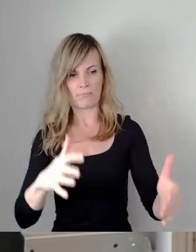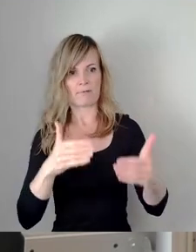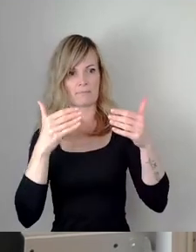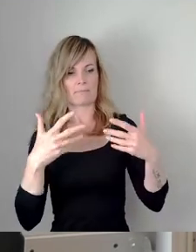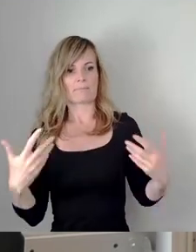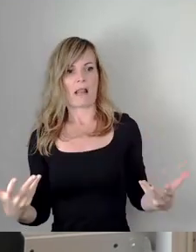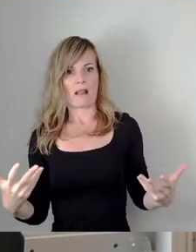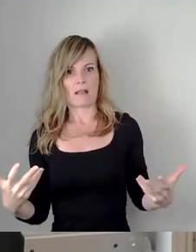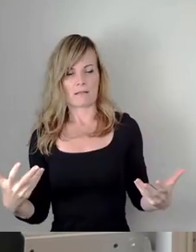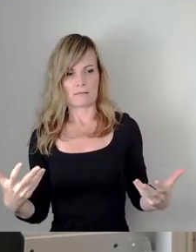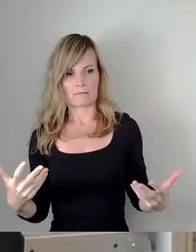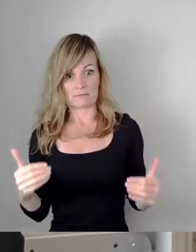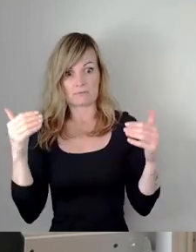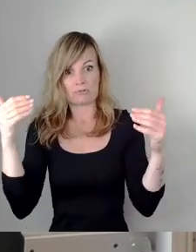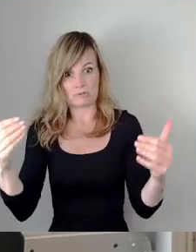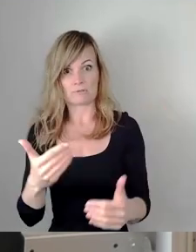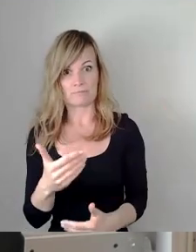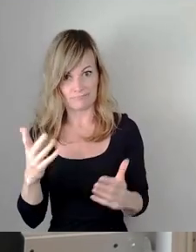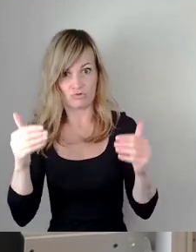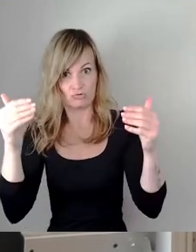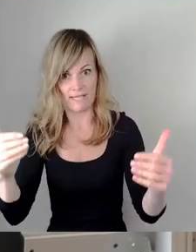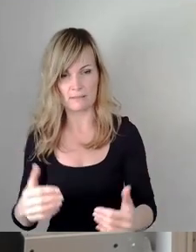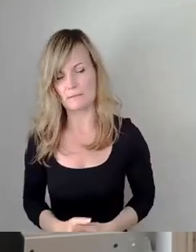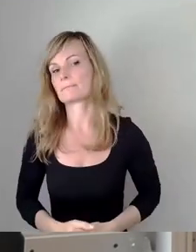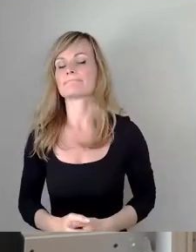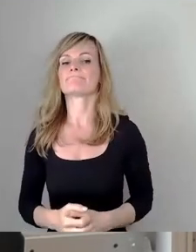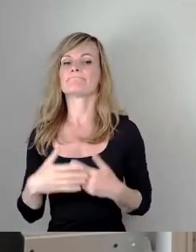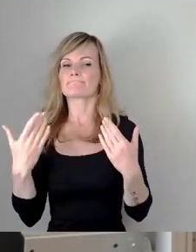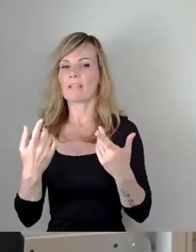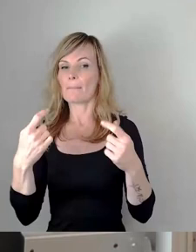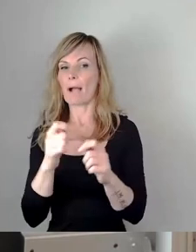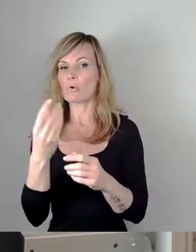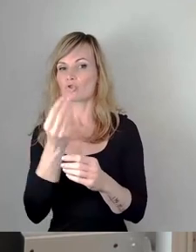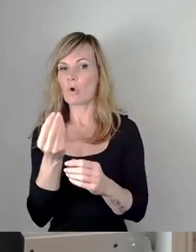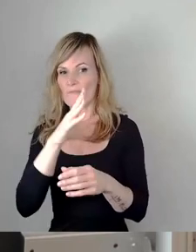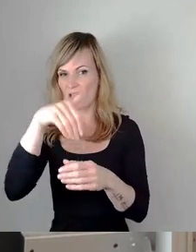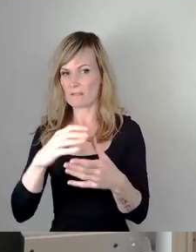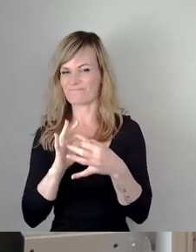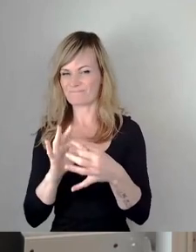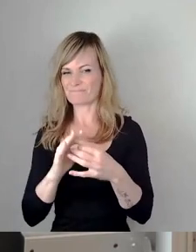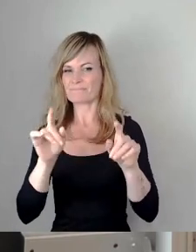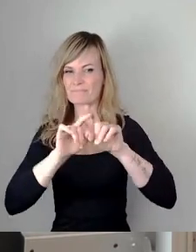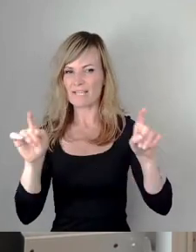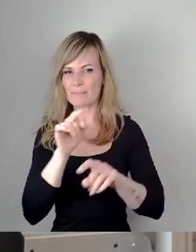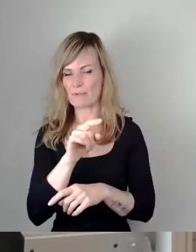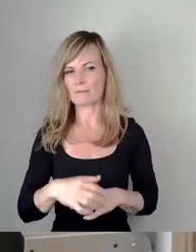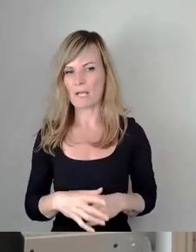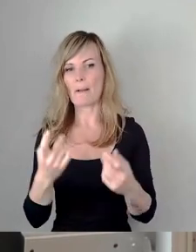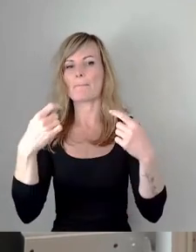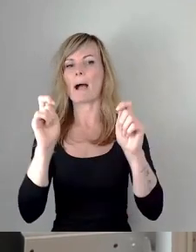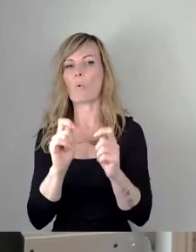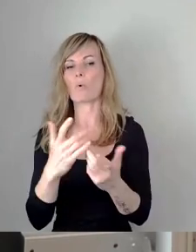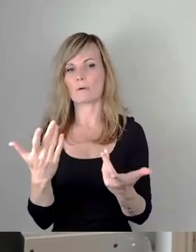anschließend. Und was die Baustoffe betrifft, diese Bauwende,